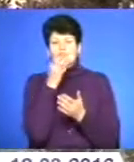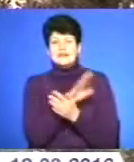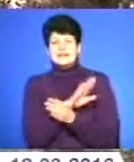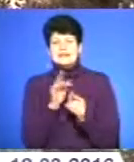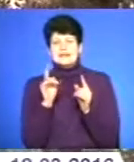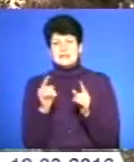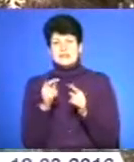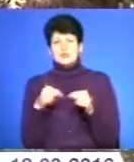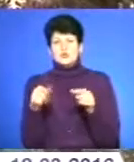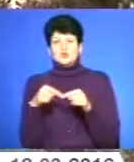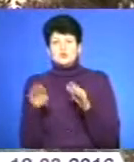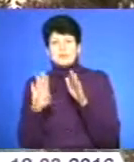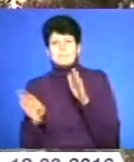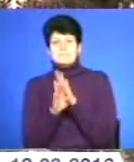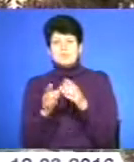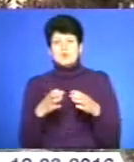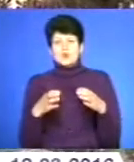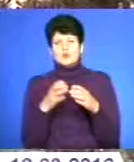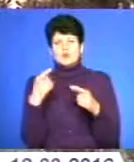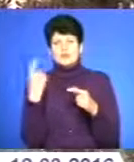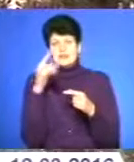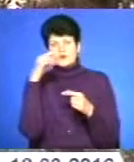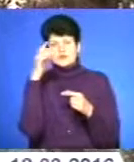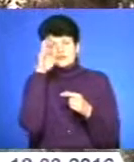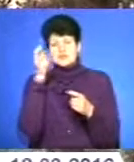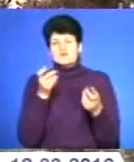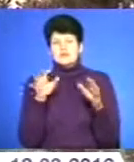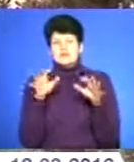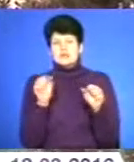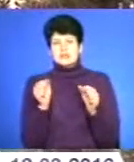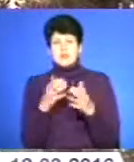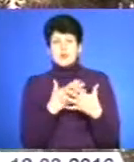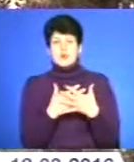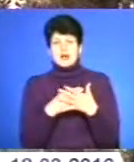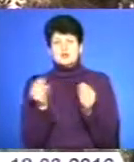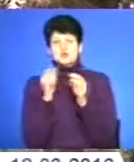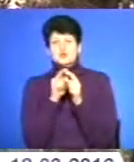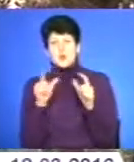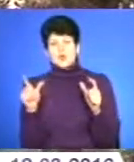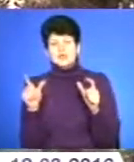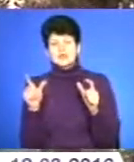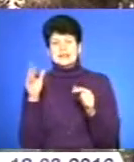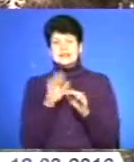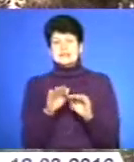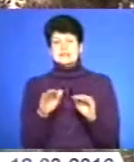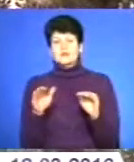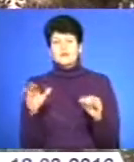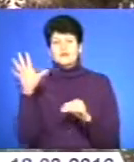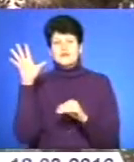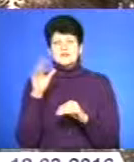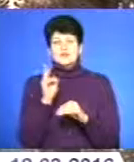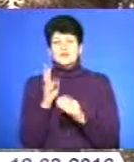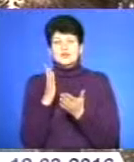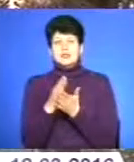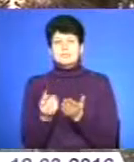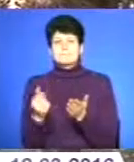структурні підрозділи органів державної влади, а й органи місцевого самоврядування, громади, школи, садочки, всі, хто будуть